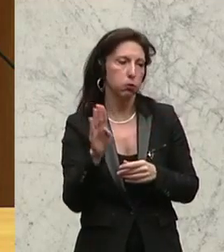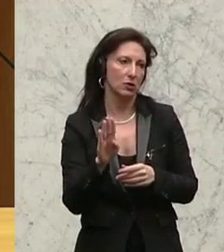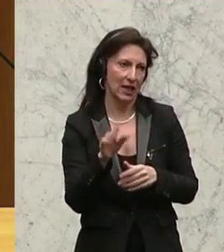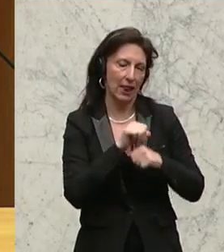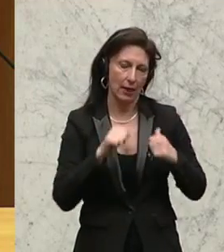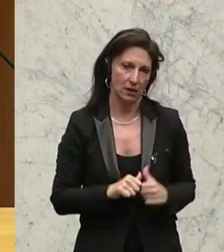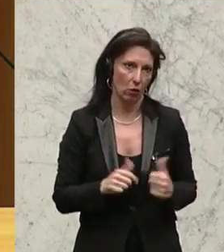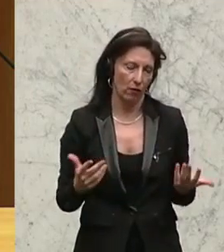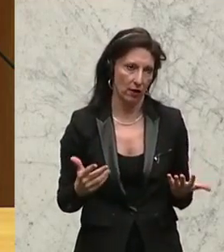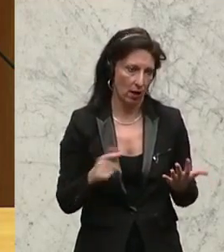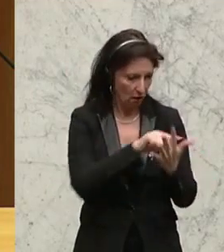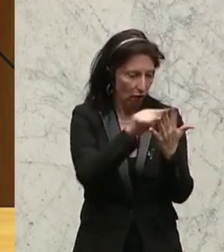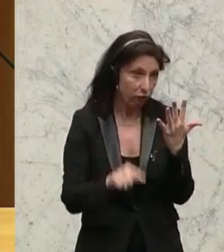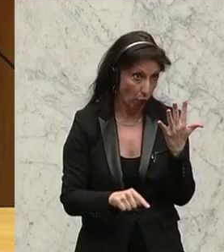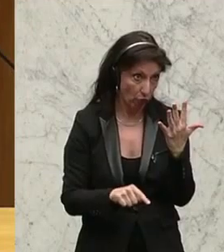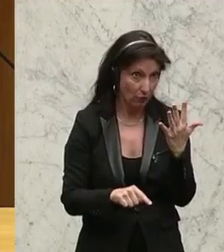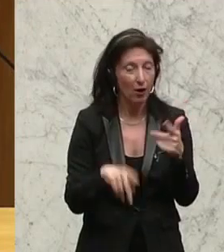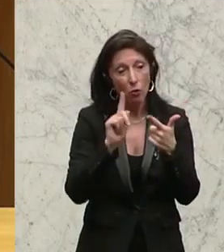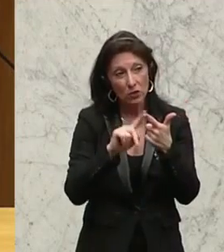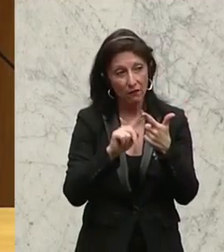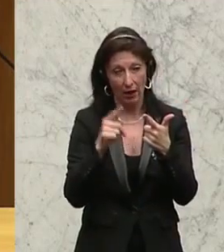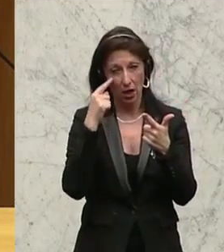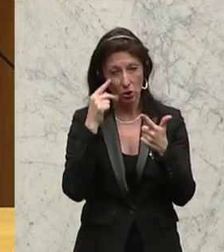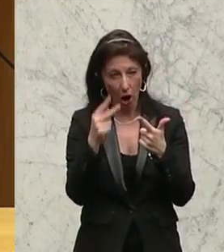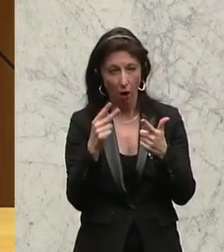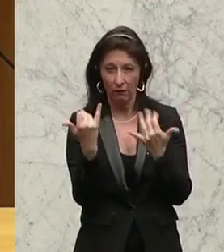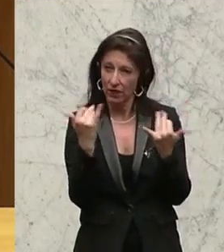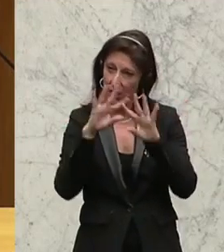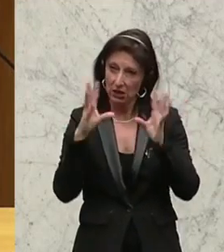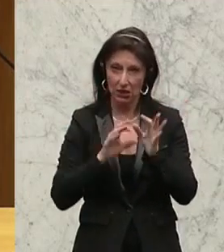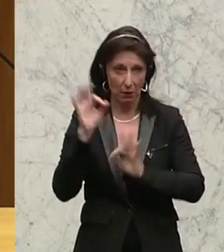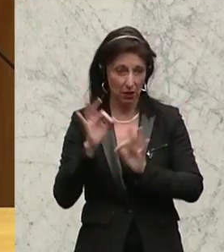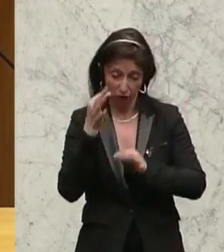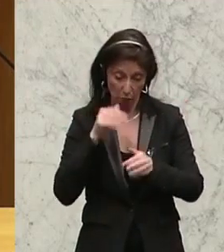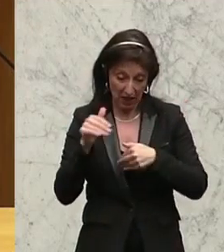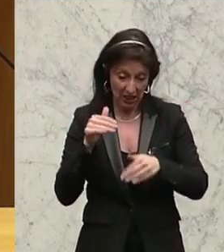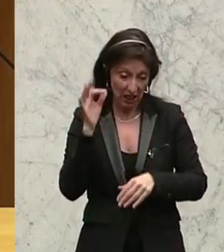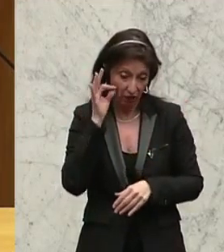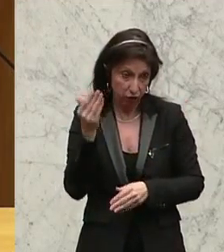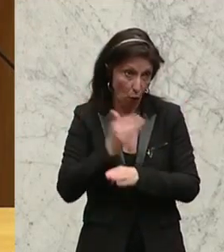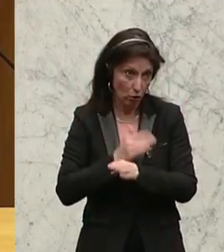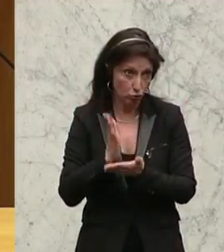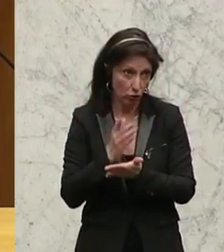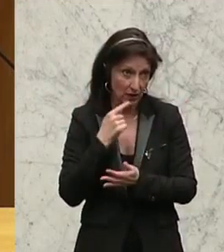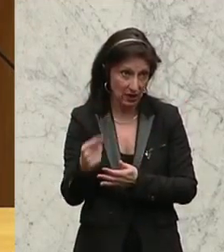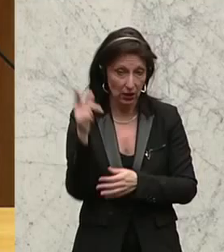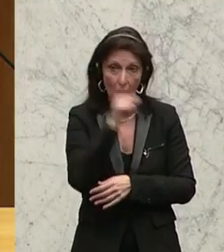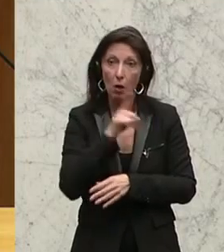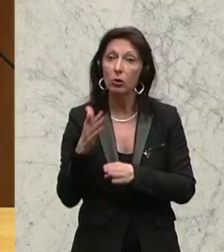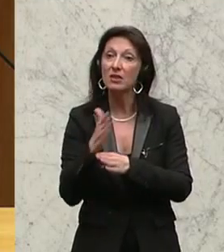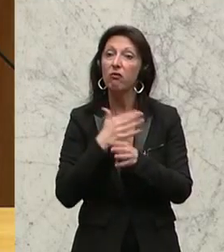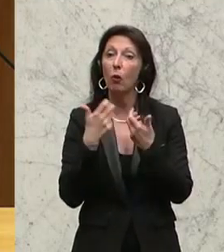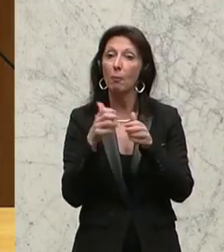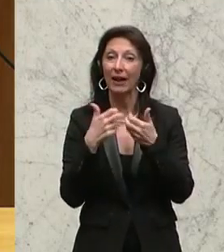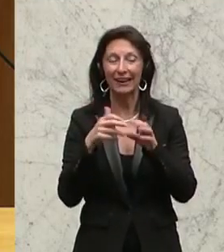klassisches Flüchtlingsland. Zweitens, mit einem Blick auf die Gesamtstatistik. Frau Ministerin hat es auch schon vorhin gesagt, der Vorbericht der Polizei zur